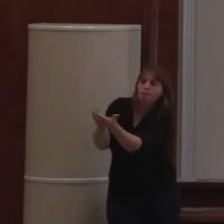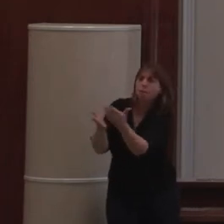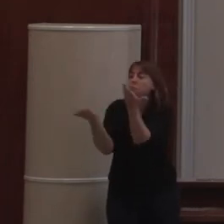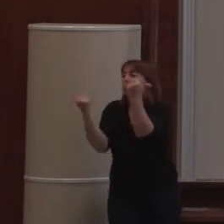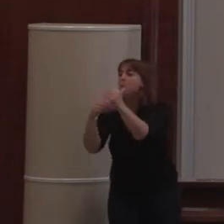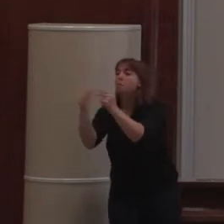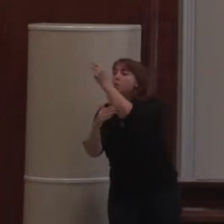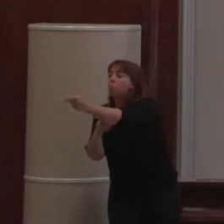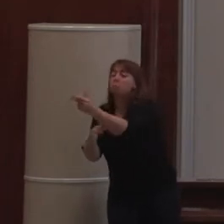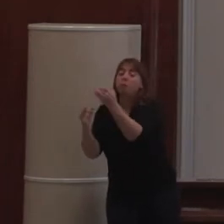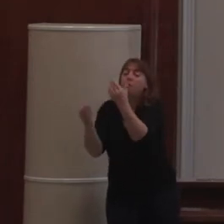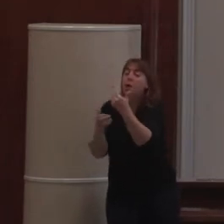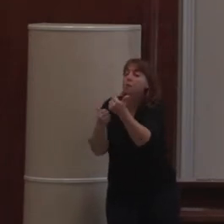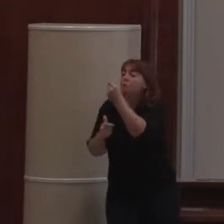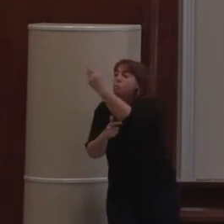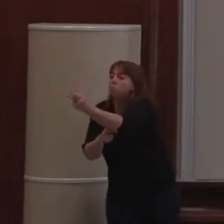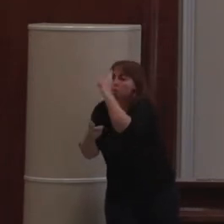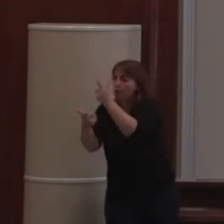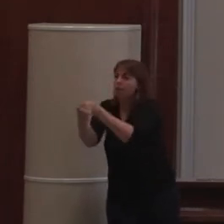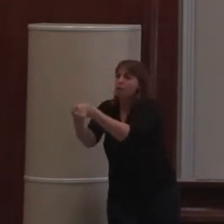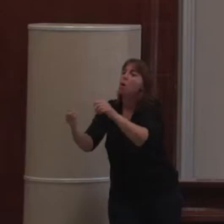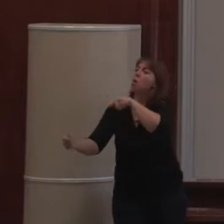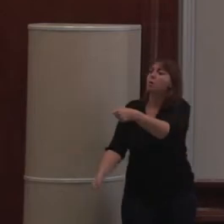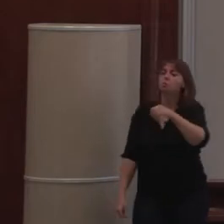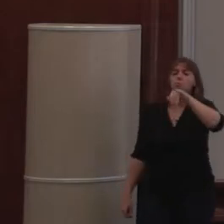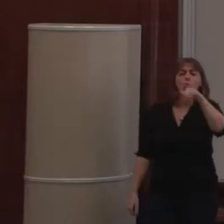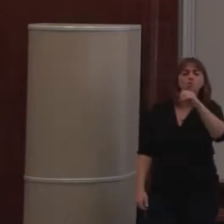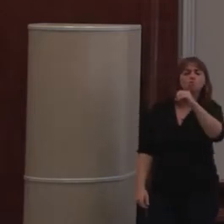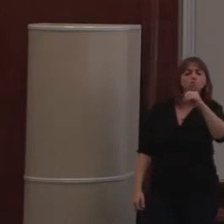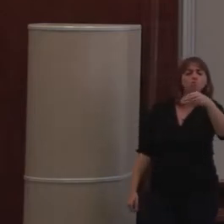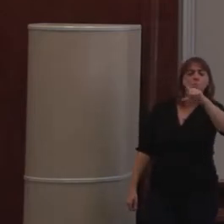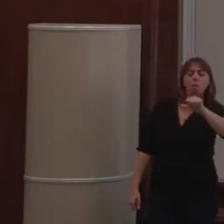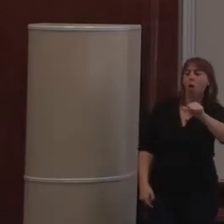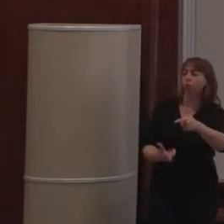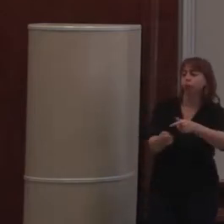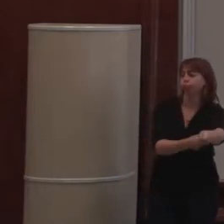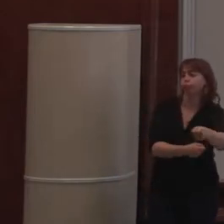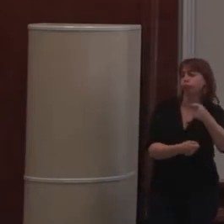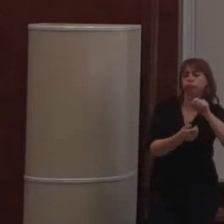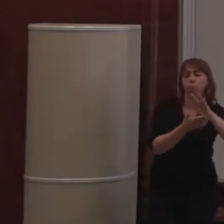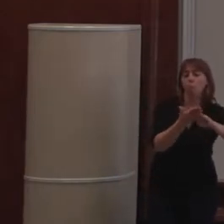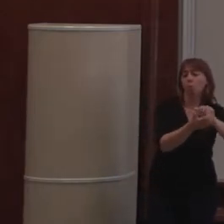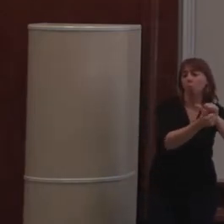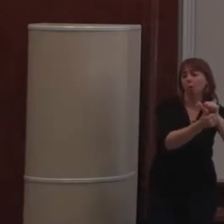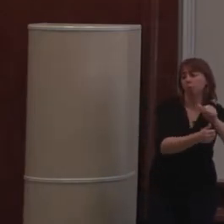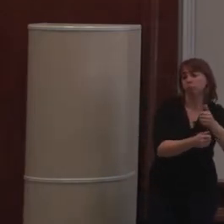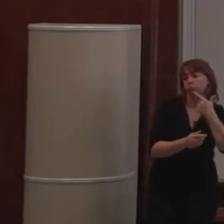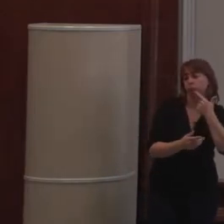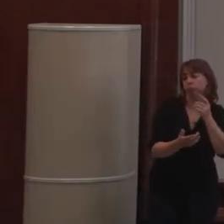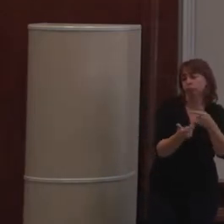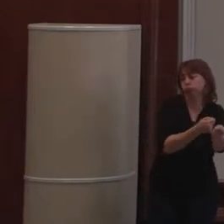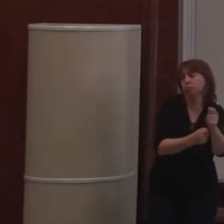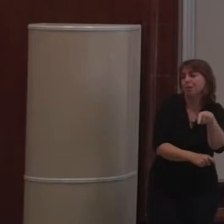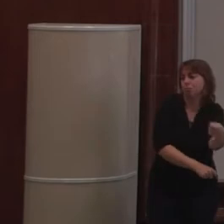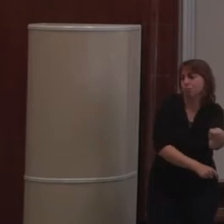métiers de la personne. C'est vrai qu'un Joomlai ne fera pas ça, ou un WordPress non plus. c'est clairement donc des marchés différents. Je